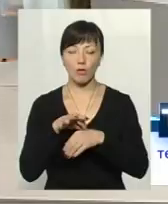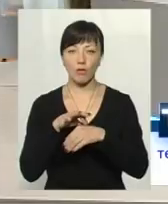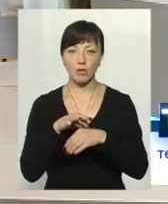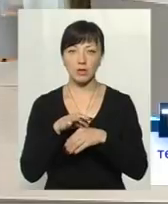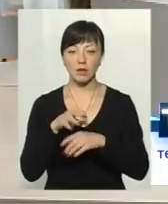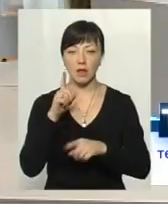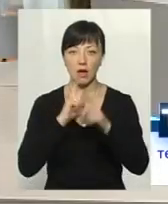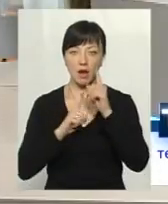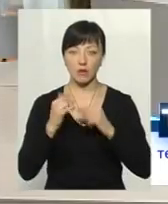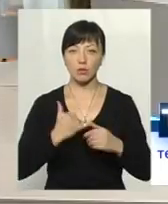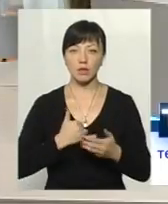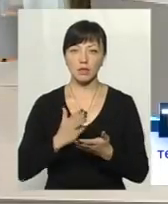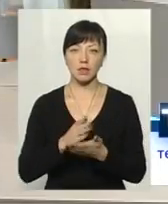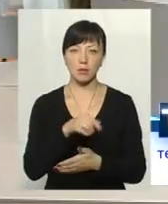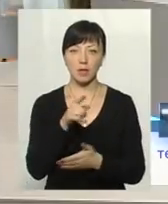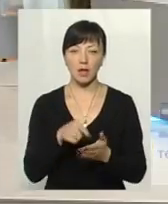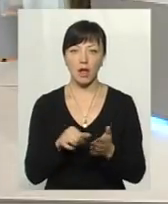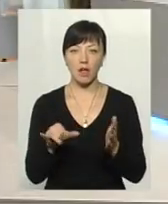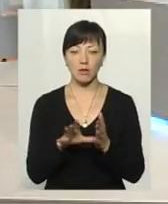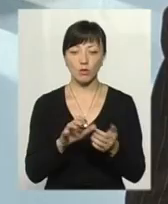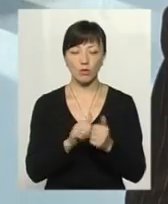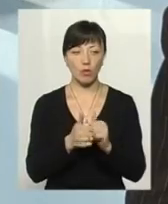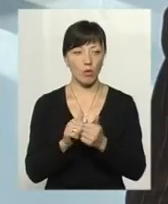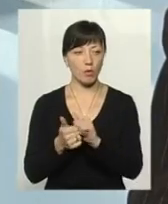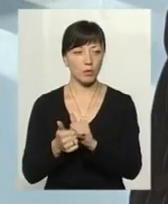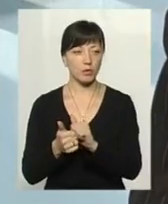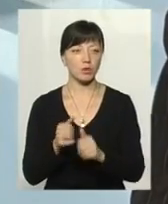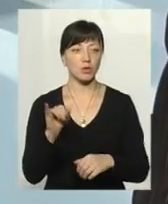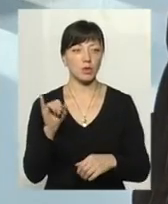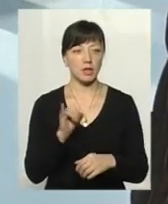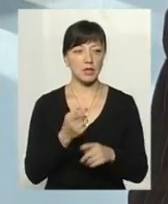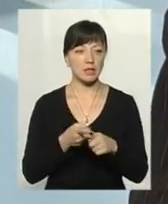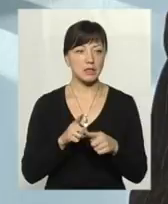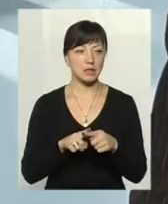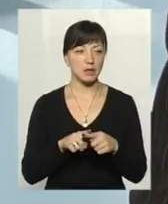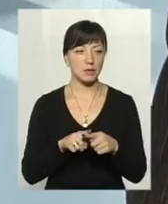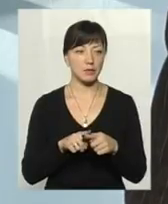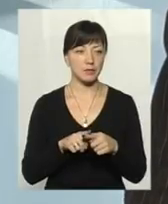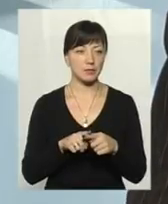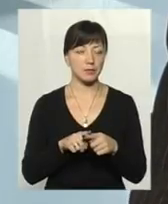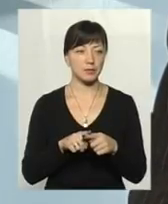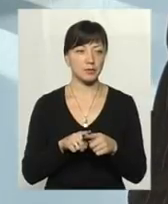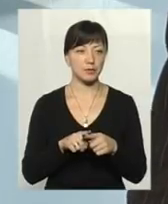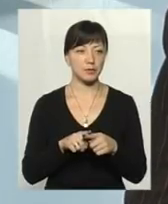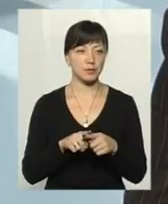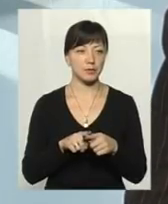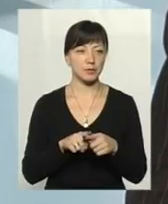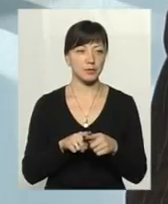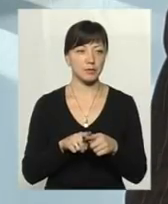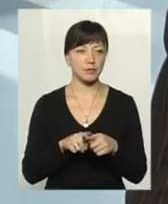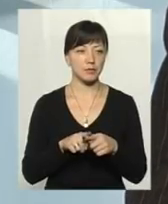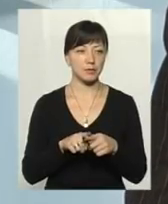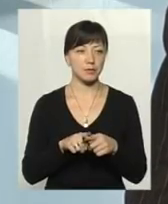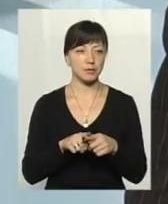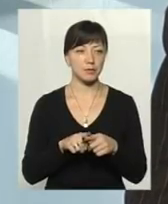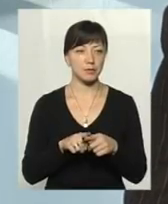спільні наради. В нас є питання по електронному обміну. І, зокрема, це, що наша партнер заявила,